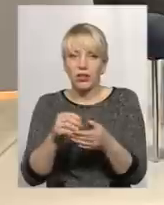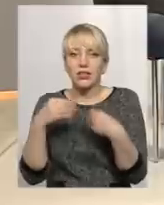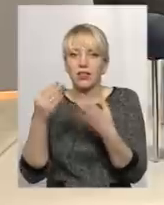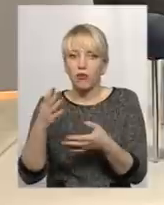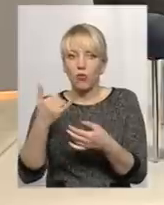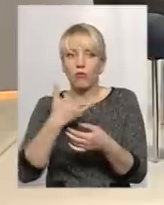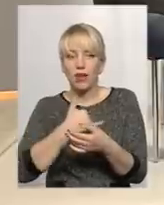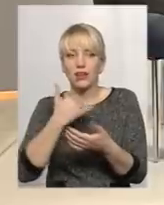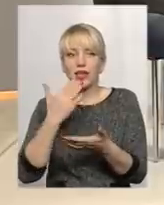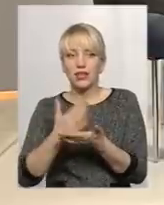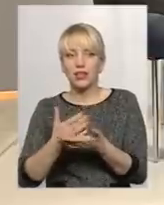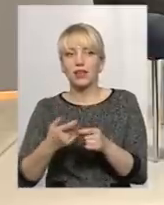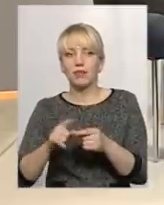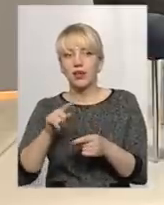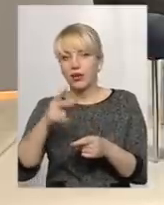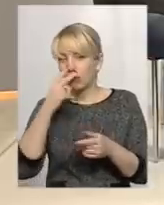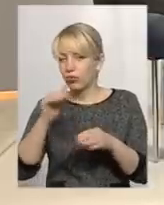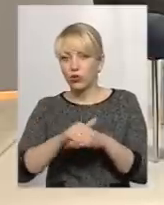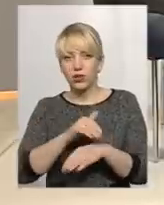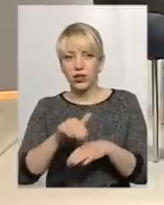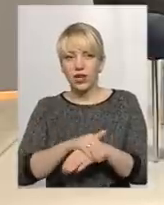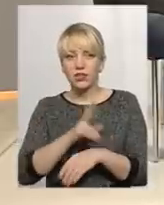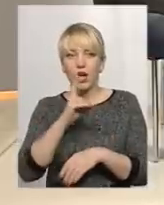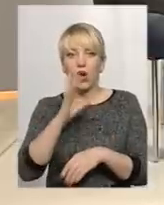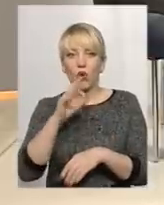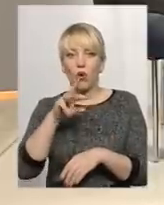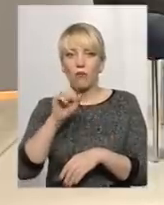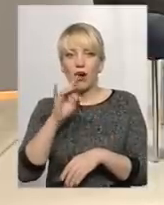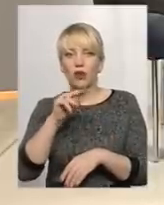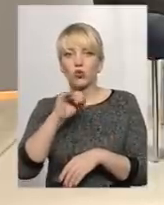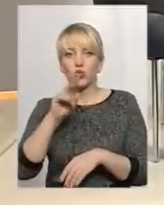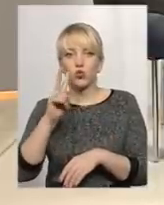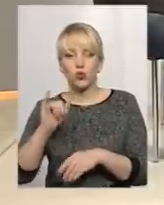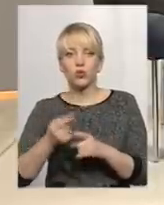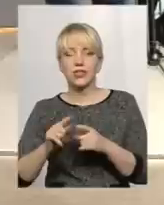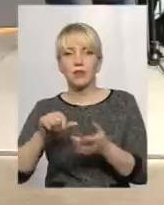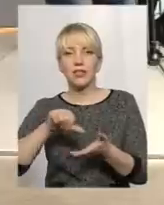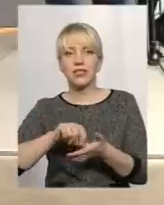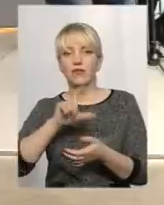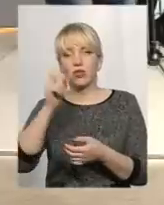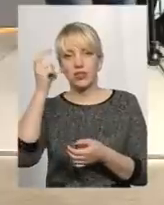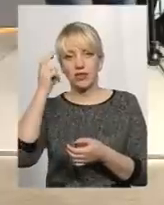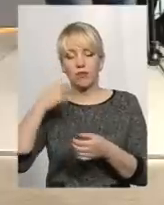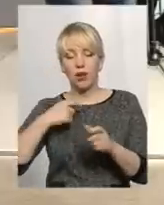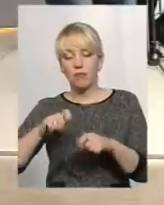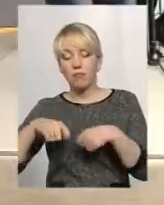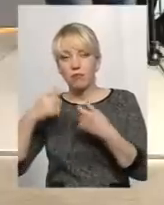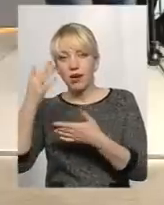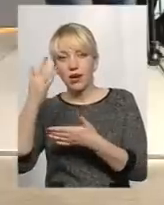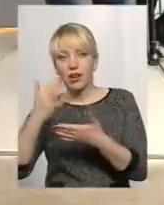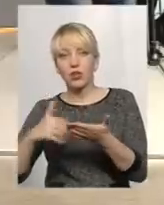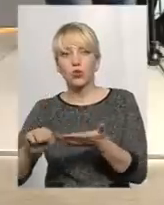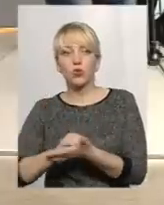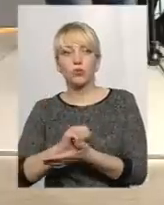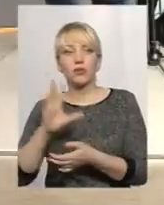відділу екологічного контролю, Пронзапівного фонду рослин та тварин освіт, Комарчуку СС, це представник ІБУ з Києва, ми їм перліками документів надавали всі,